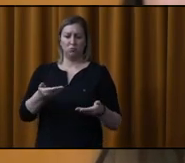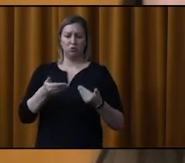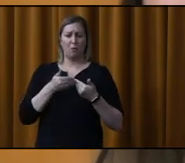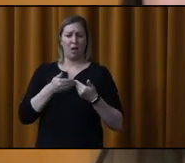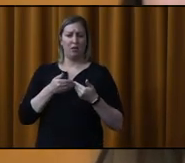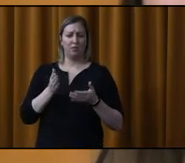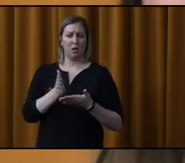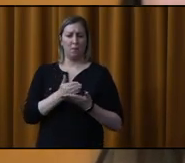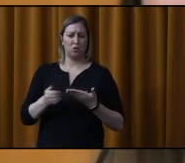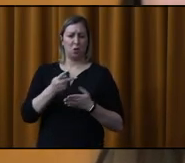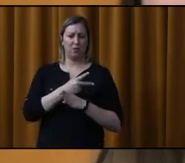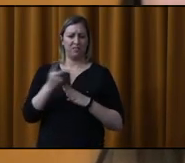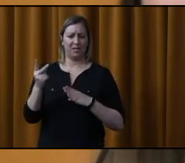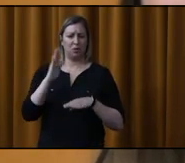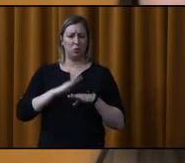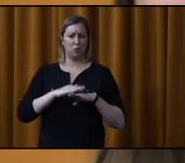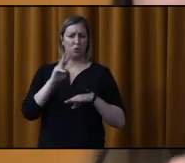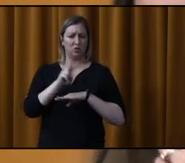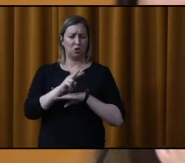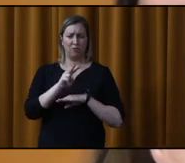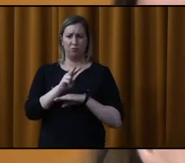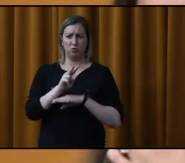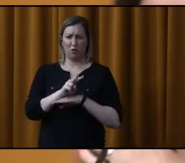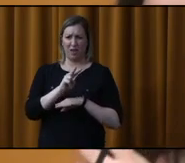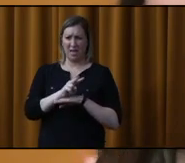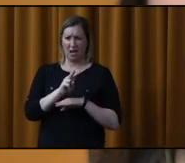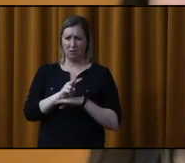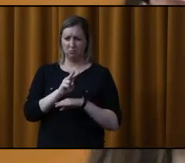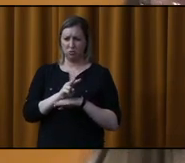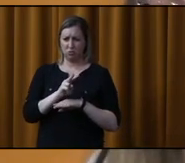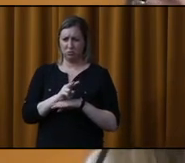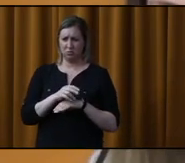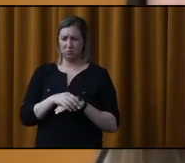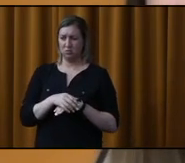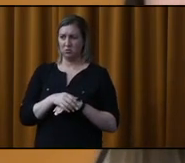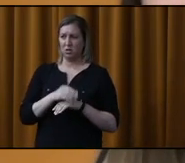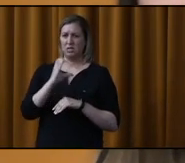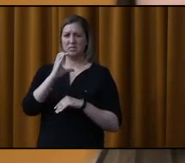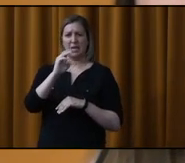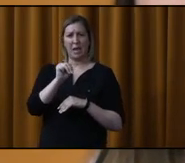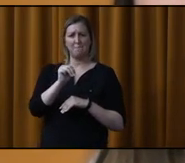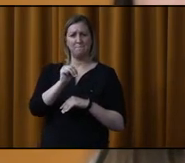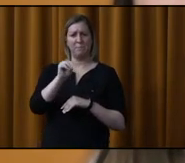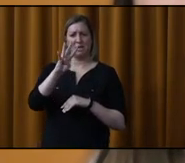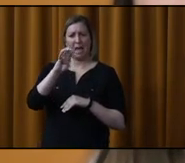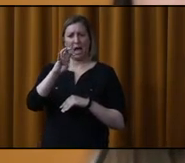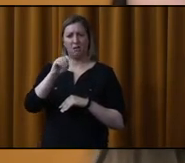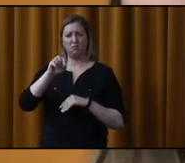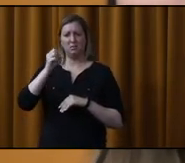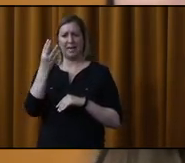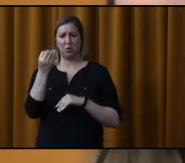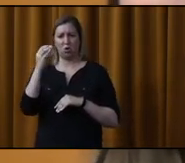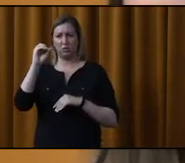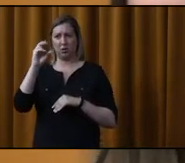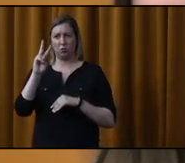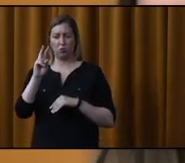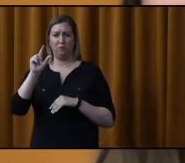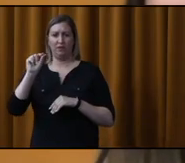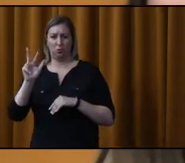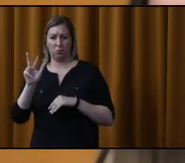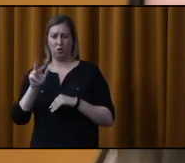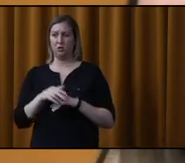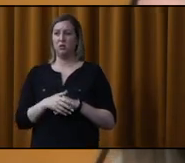la portion surveillance. Alors, le dernier alinéa de la résolution CM 40-1402-23